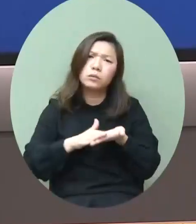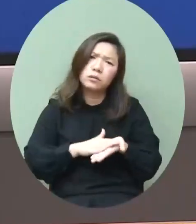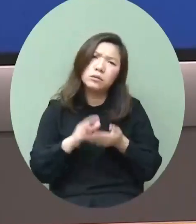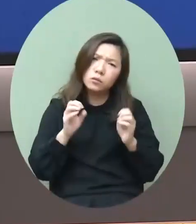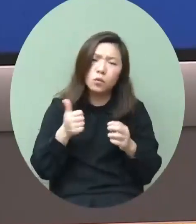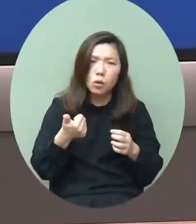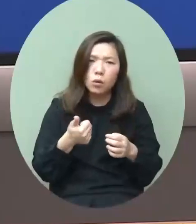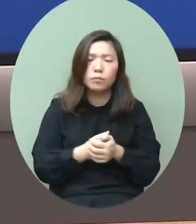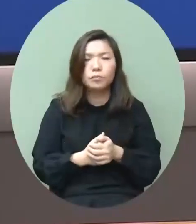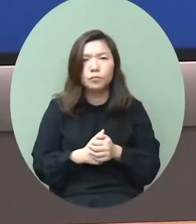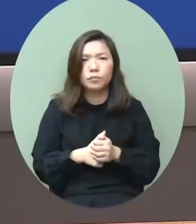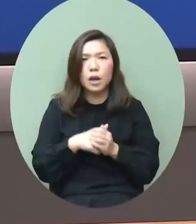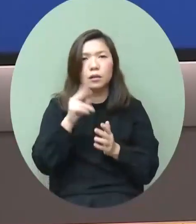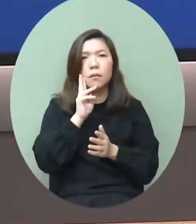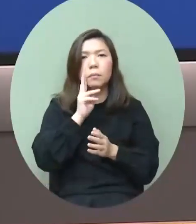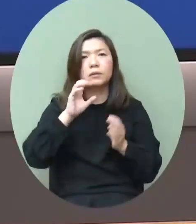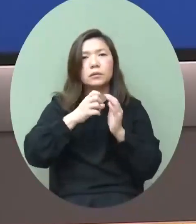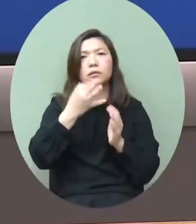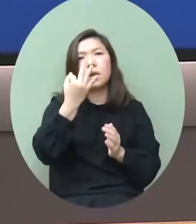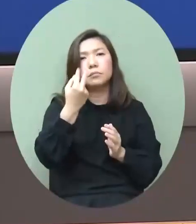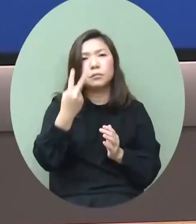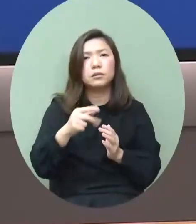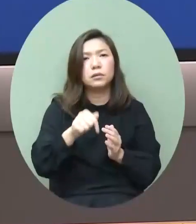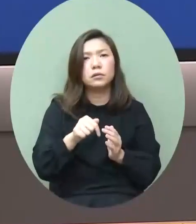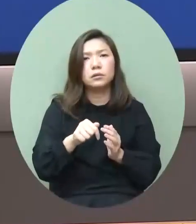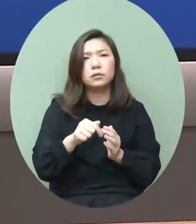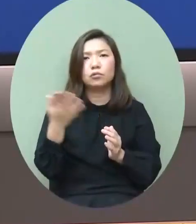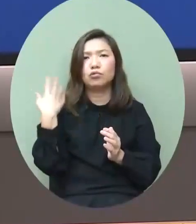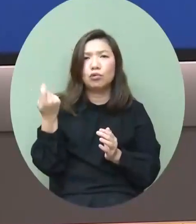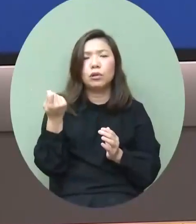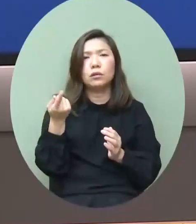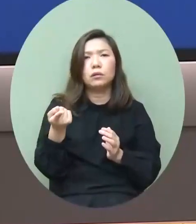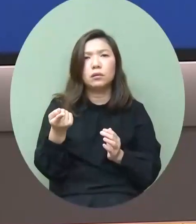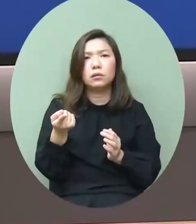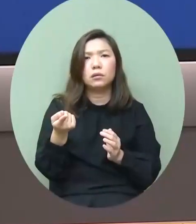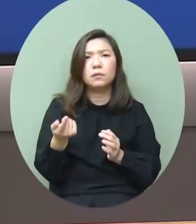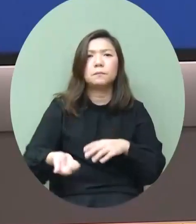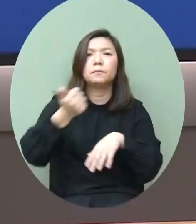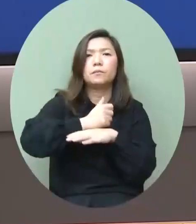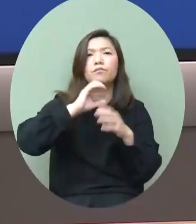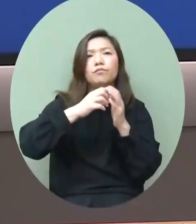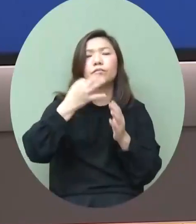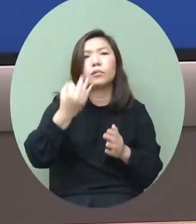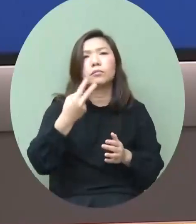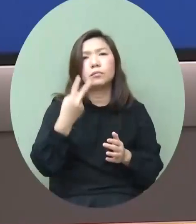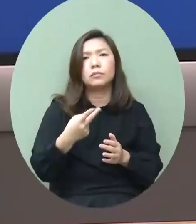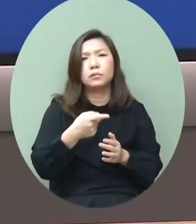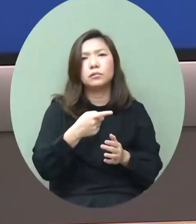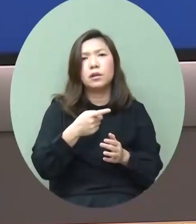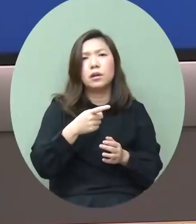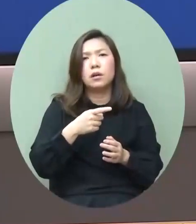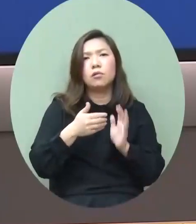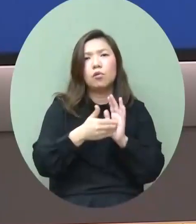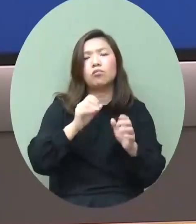特別是我們香港電台第32台近日成為了抗疫台都做了很多